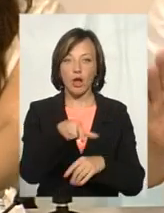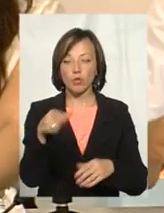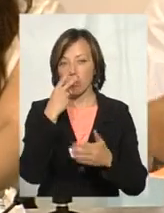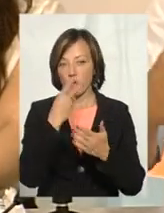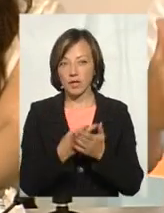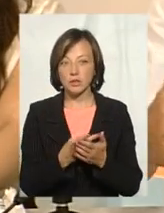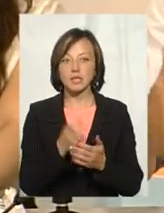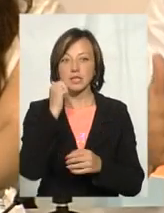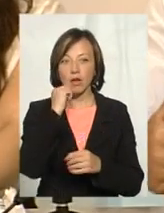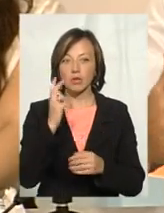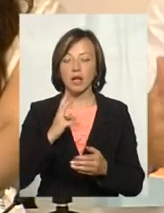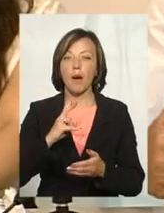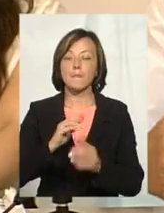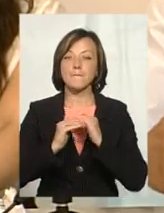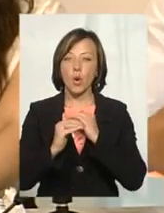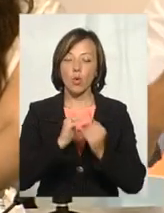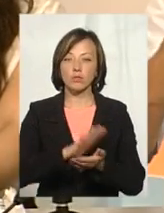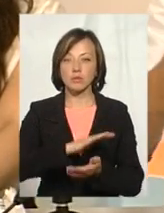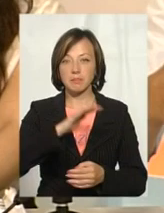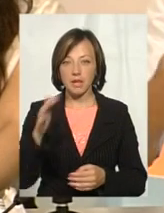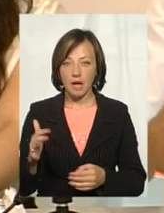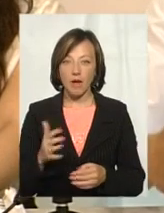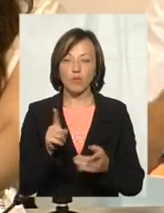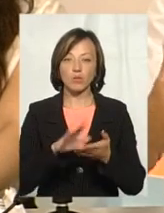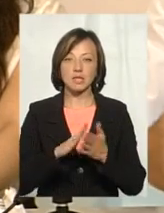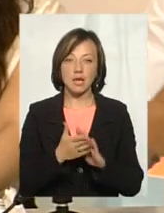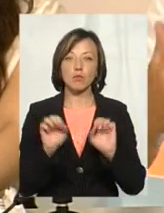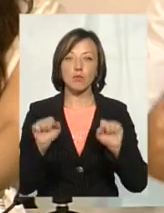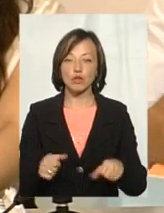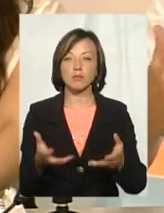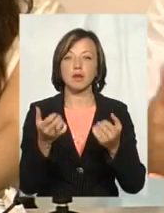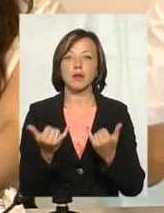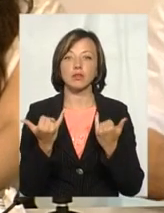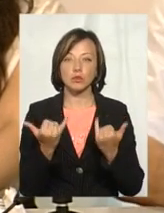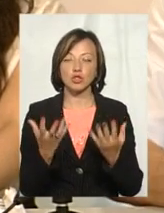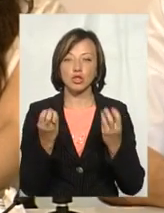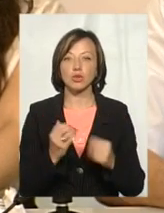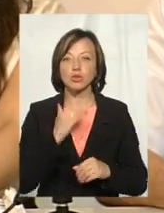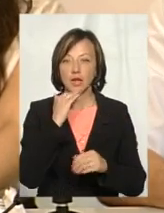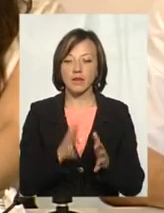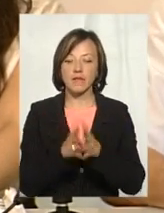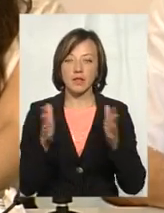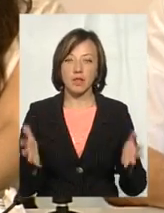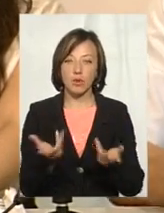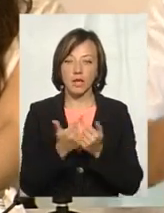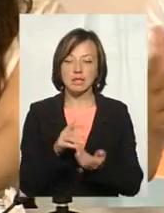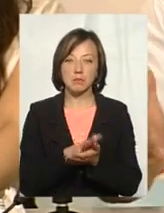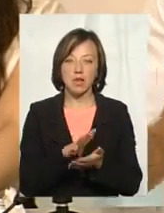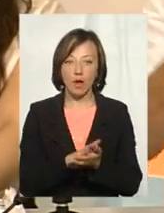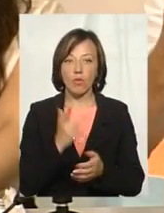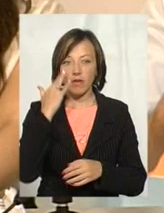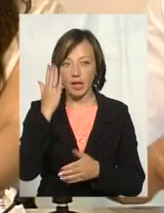подивляться, що Старопостянтинський полігон твердого кількість відходів в тому стані, який він є, може приймати сьогодні ще достатньо велику кількість сміття. Ну,